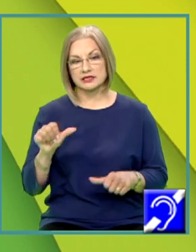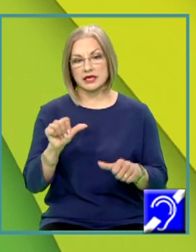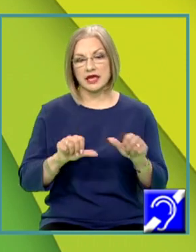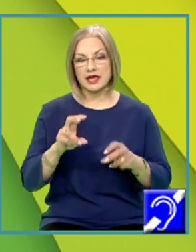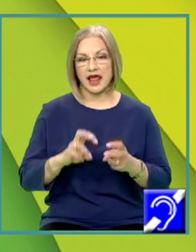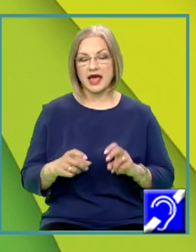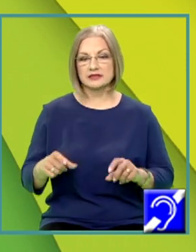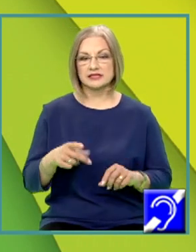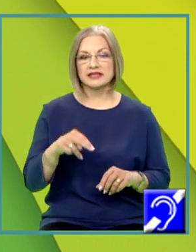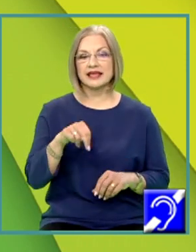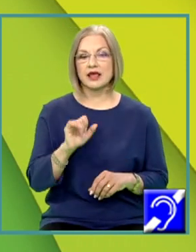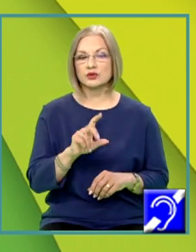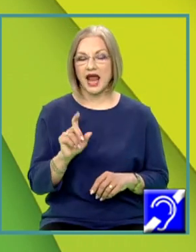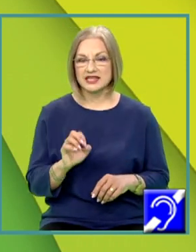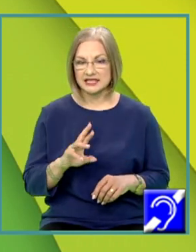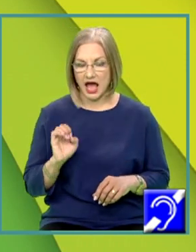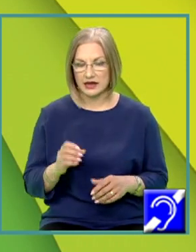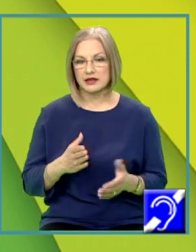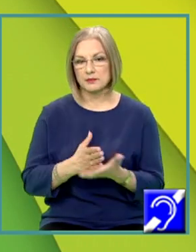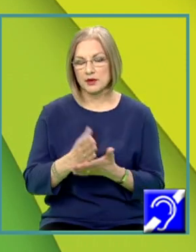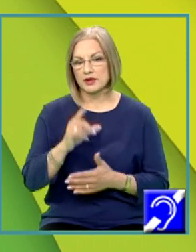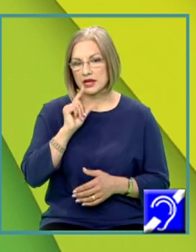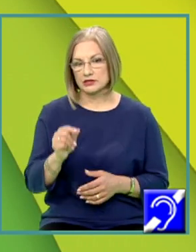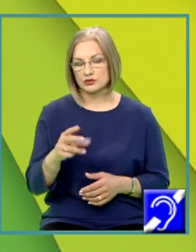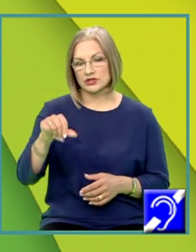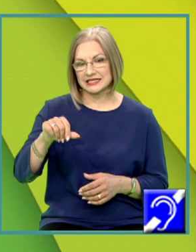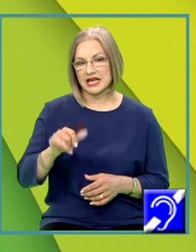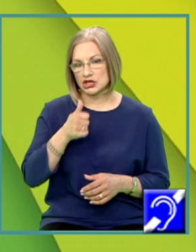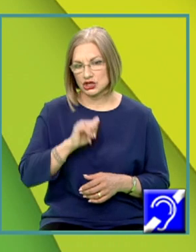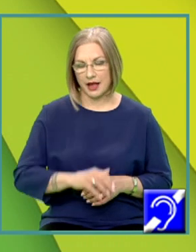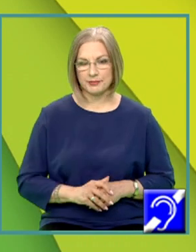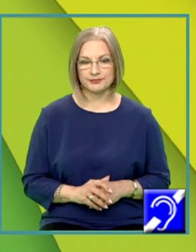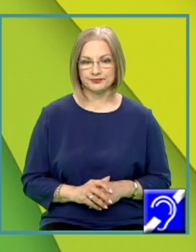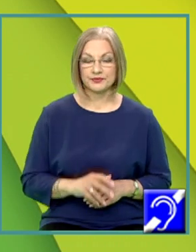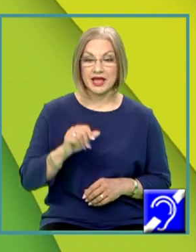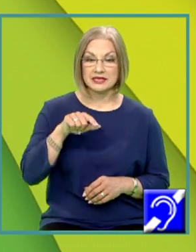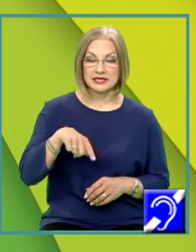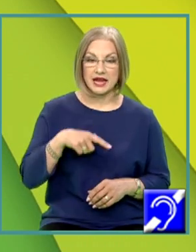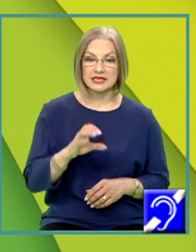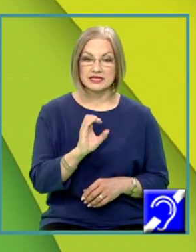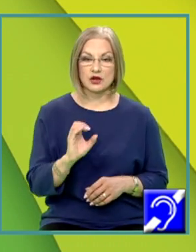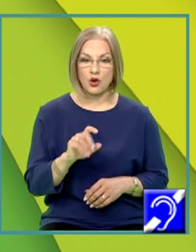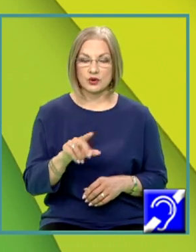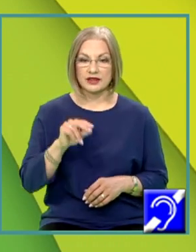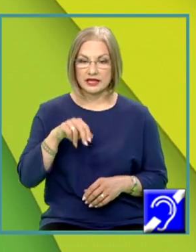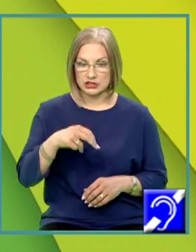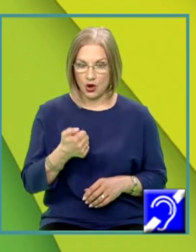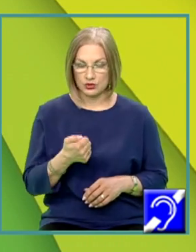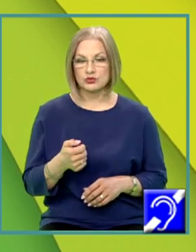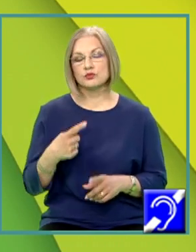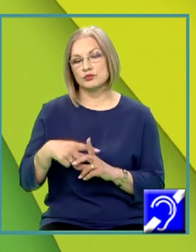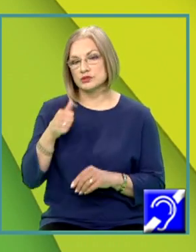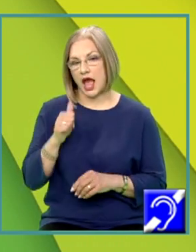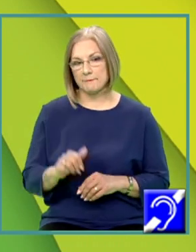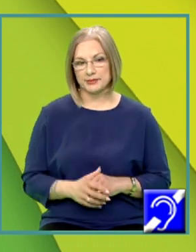neutralizare din care rezultă de fiecare dată o sare și apă. Sarea este clorura de sodiu plus